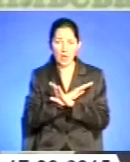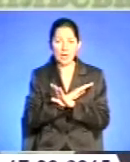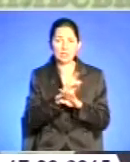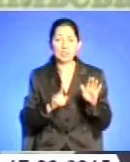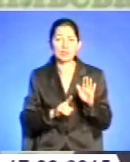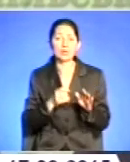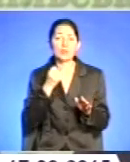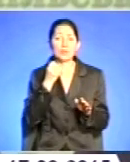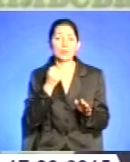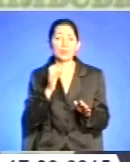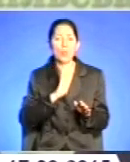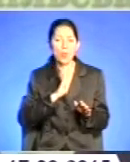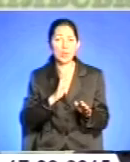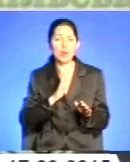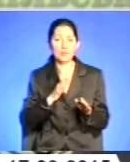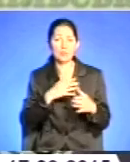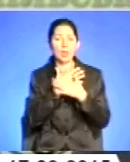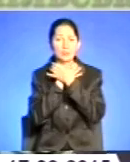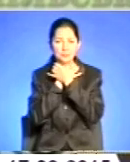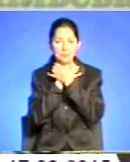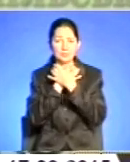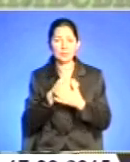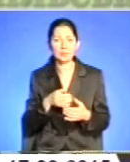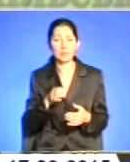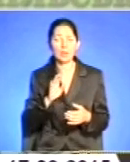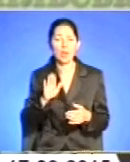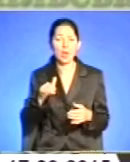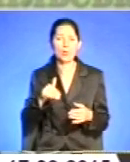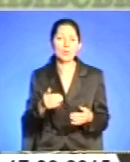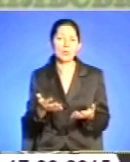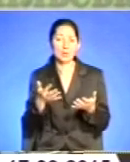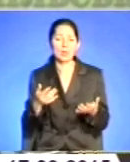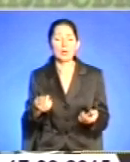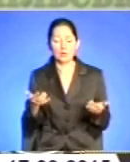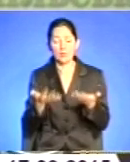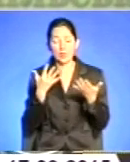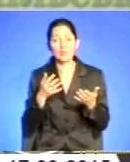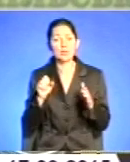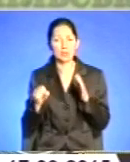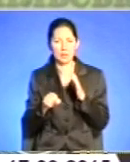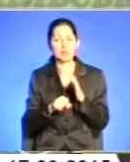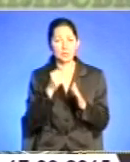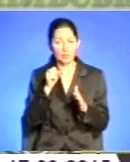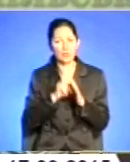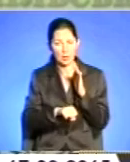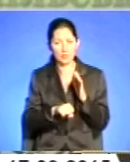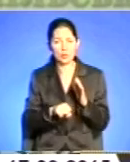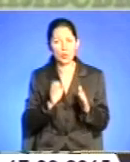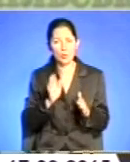Після цього було проведено рецзаходів з метою встановлення злочинця і було встановлено, що до даного злочину